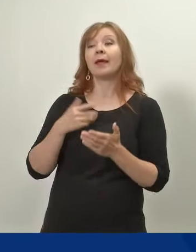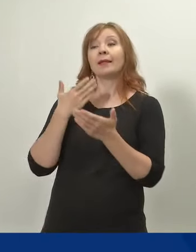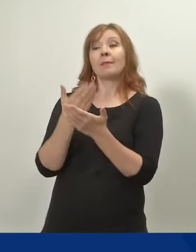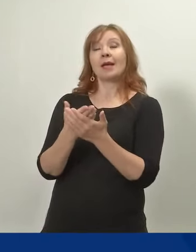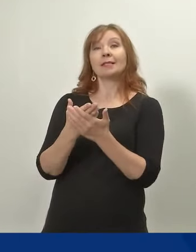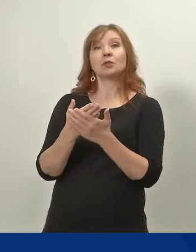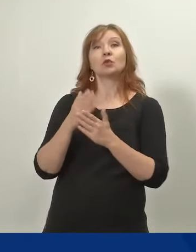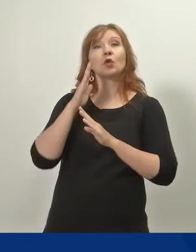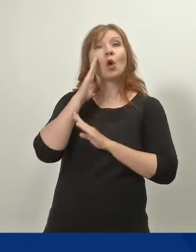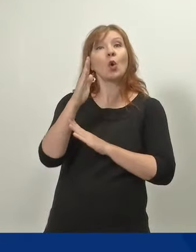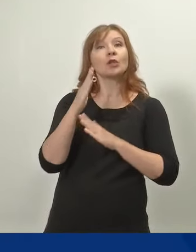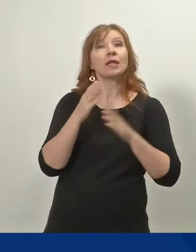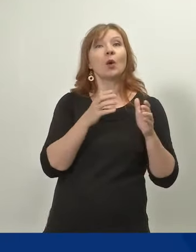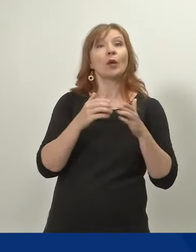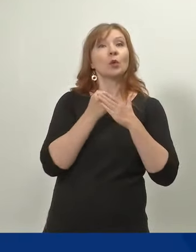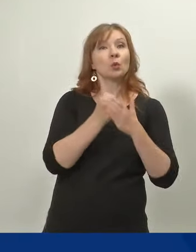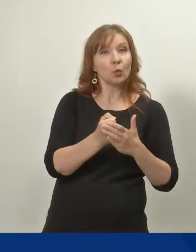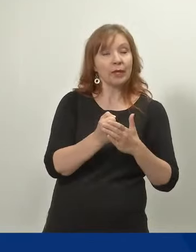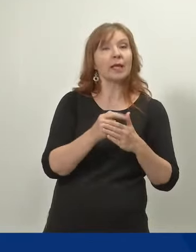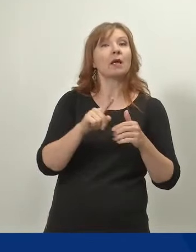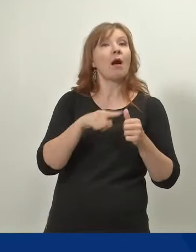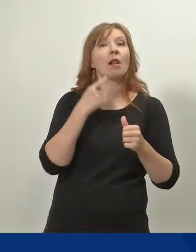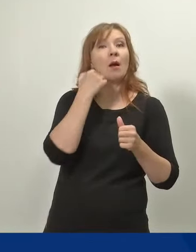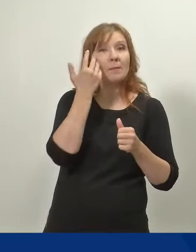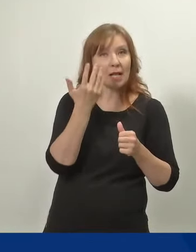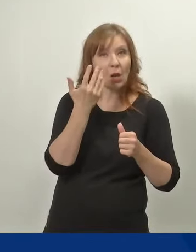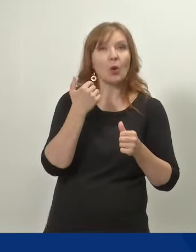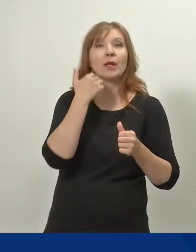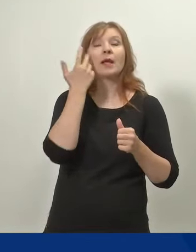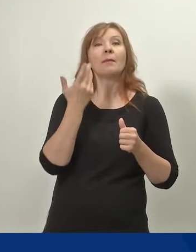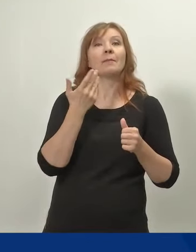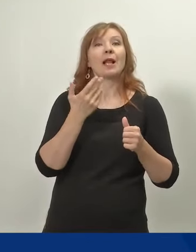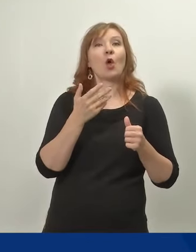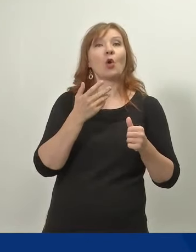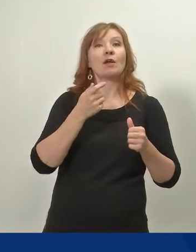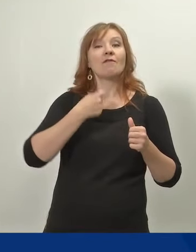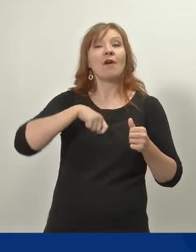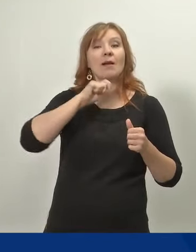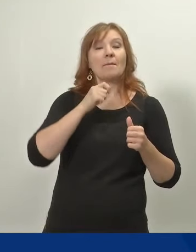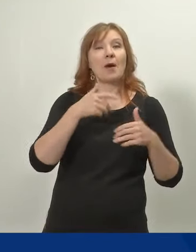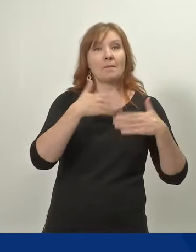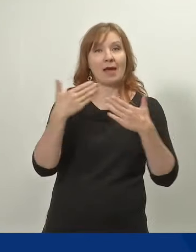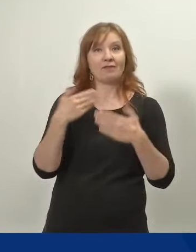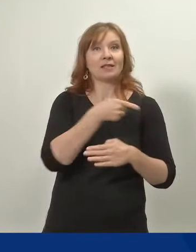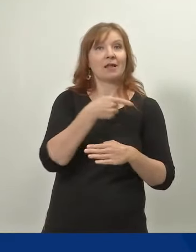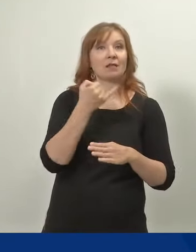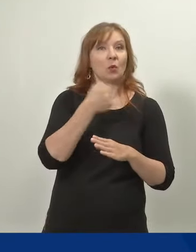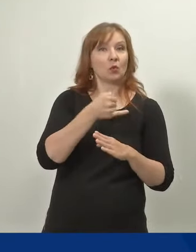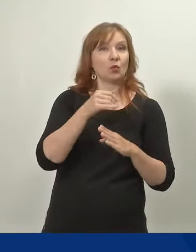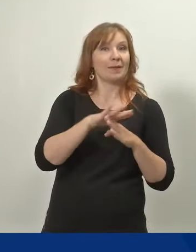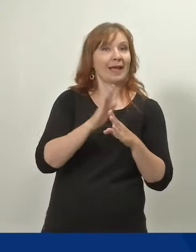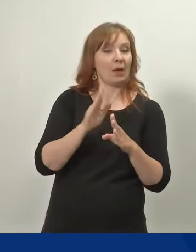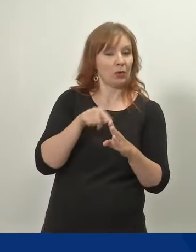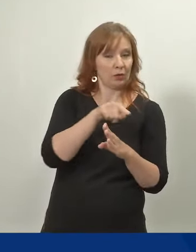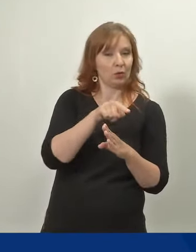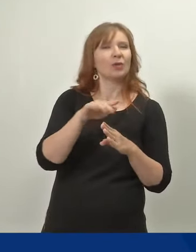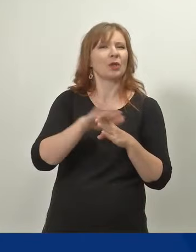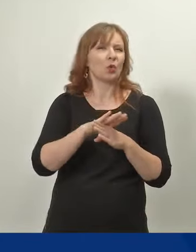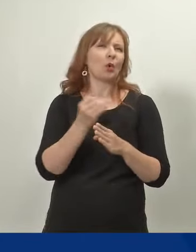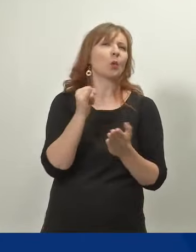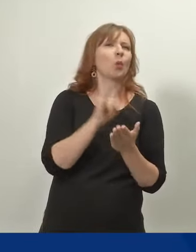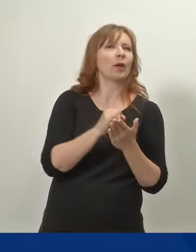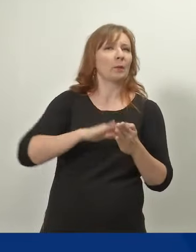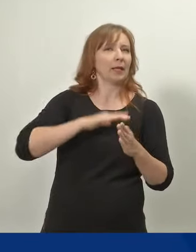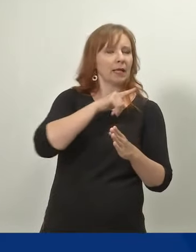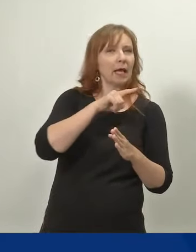tukeen alkaa, kun vanhempainpäiviä on lapsen osalta käytetty 160 päivää, eli lapsen ollessa noin kuuden